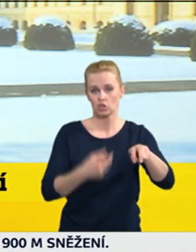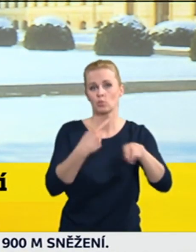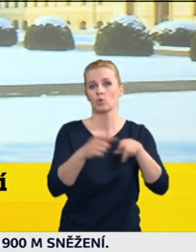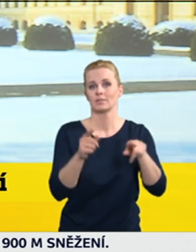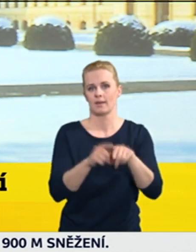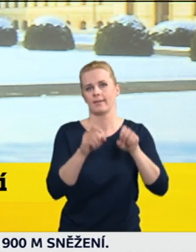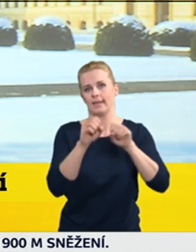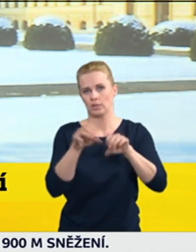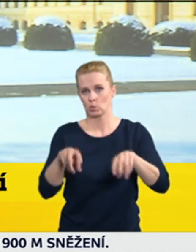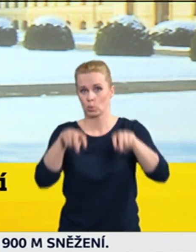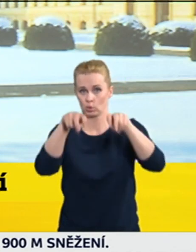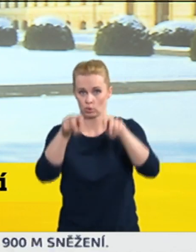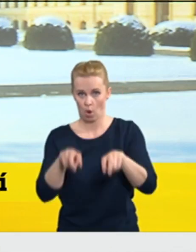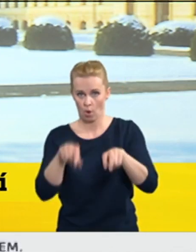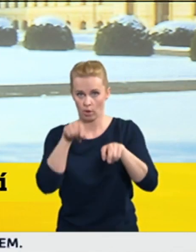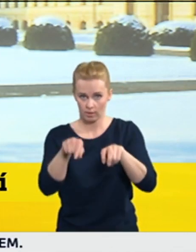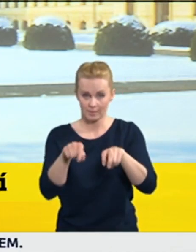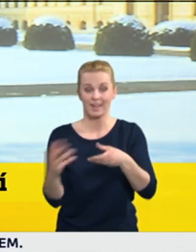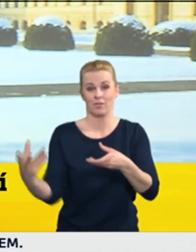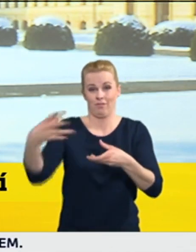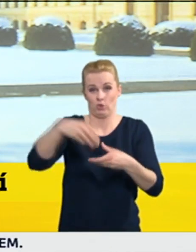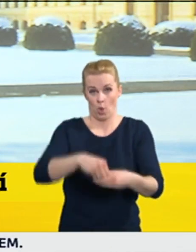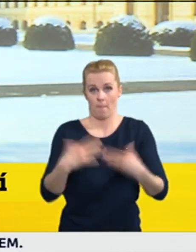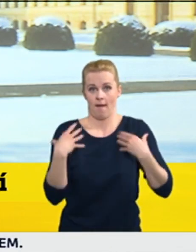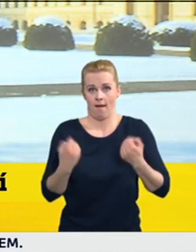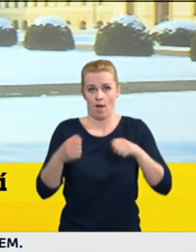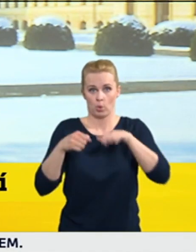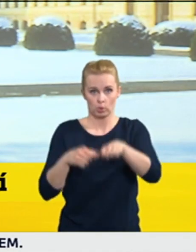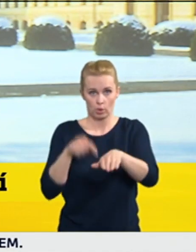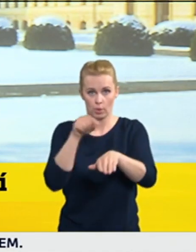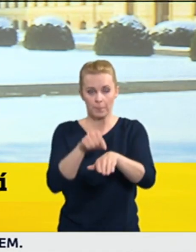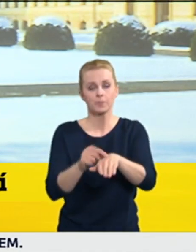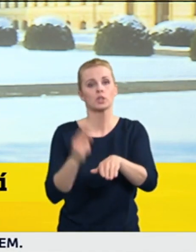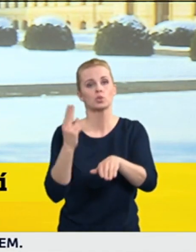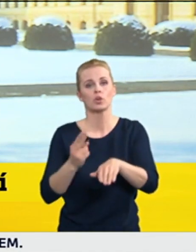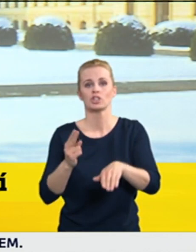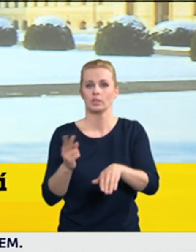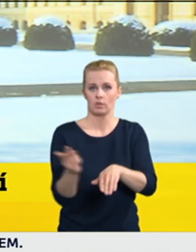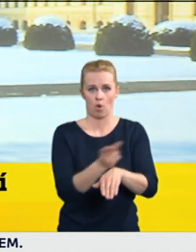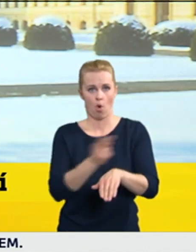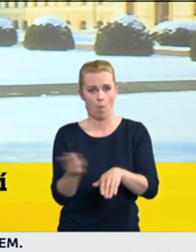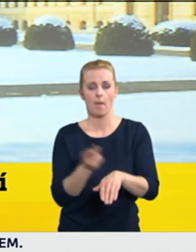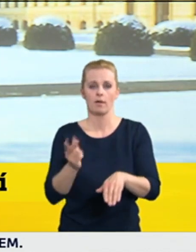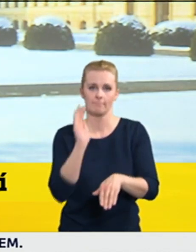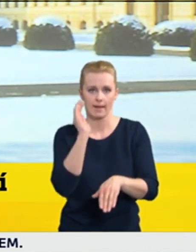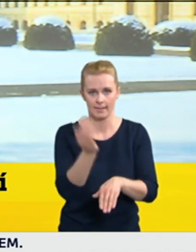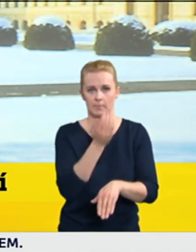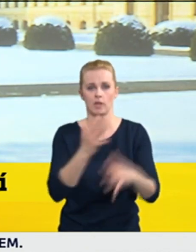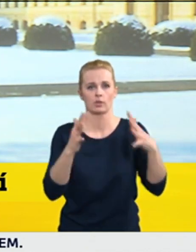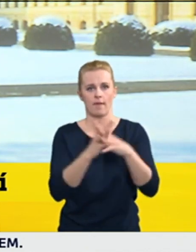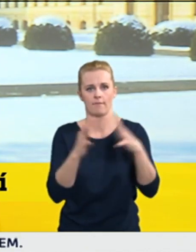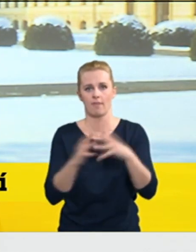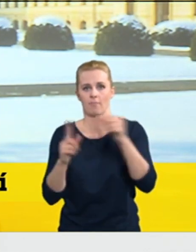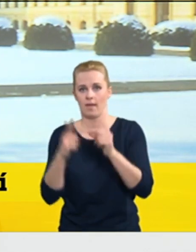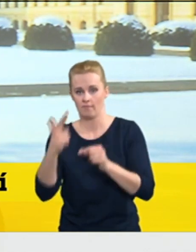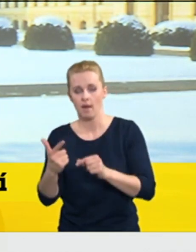tak je třeba, aby byl využit respirátor třídy FFP2 nebo KN95.